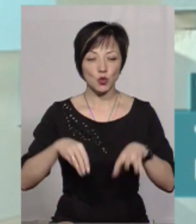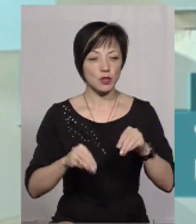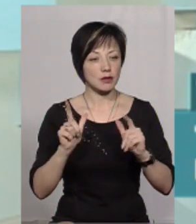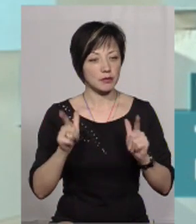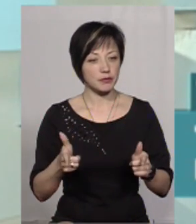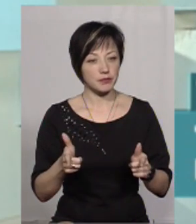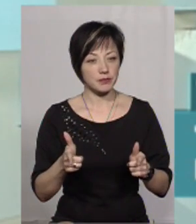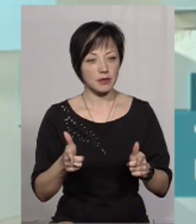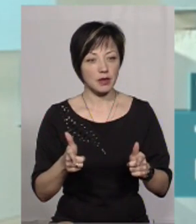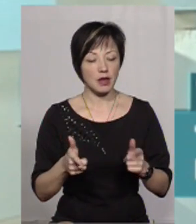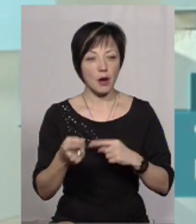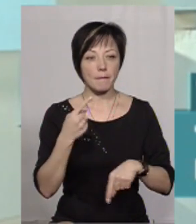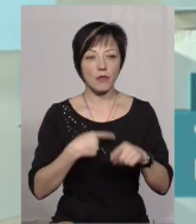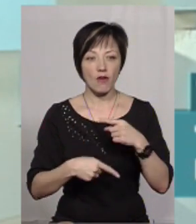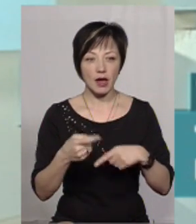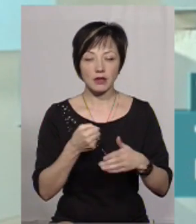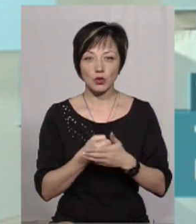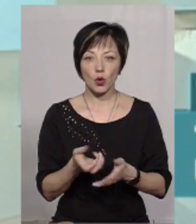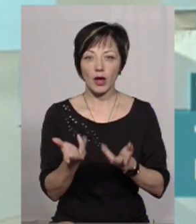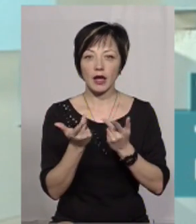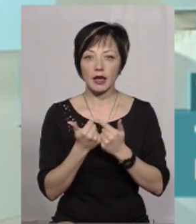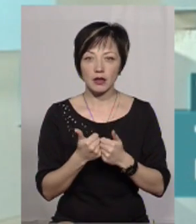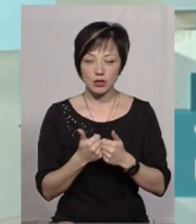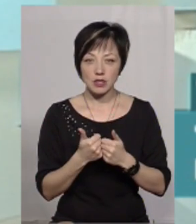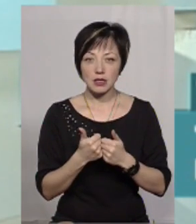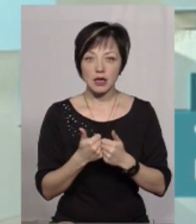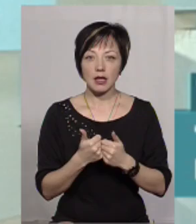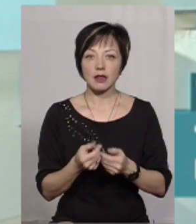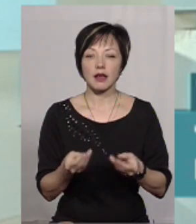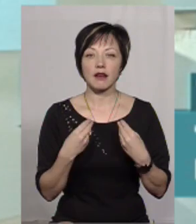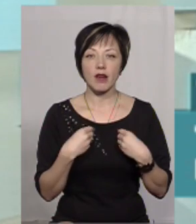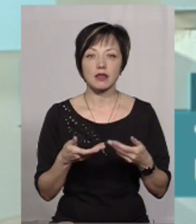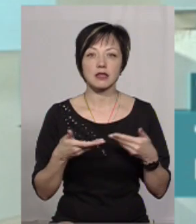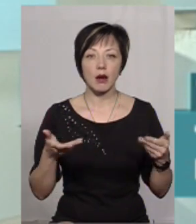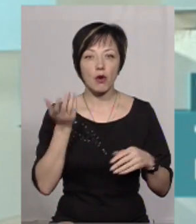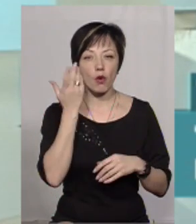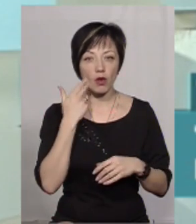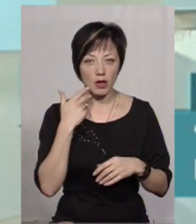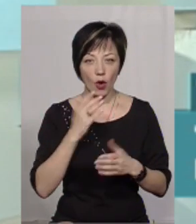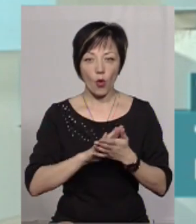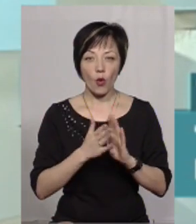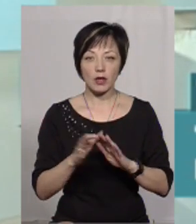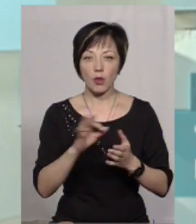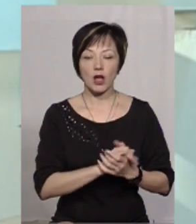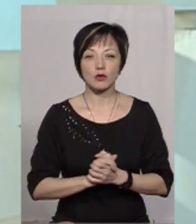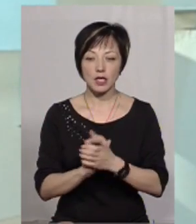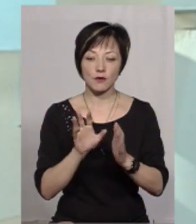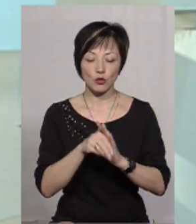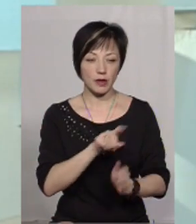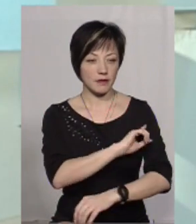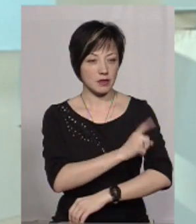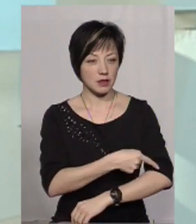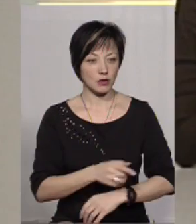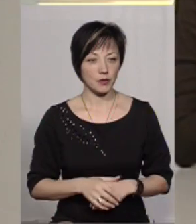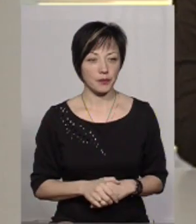підуть на повернення до тої кількості квот, які надавалися нам, коли угода про асоціацію вступила в силу.